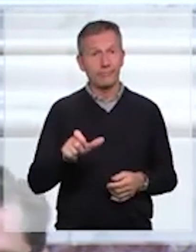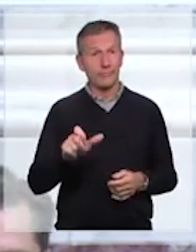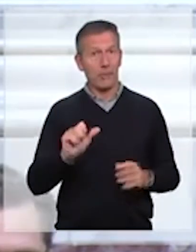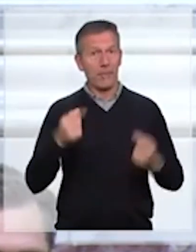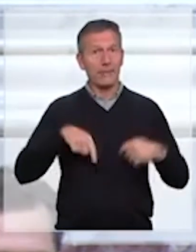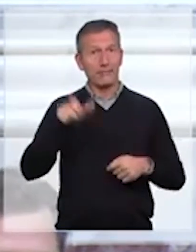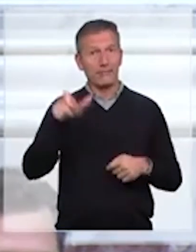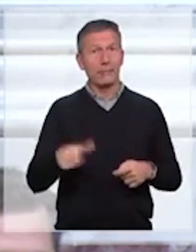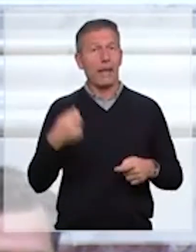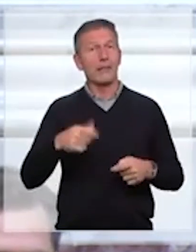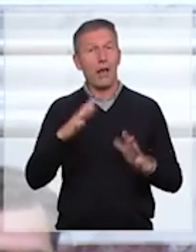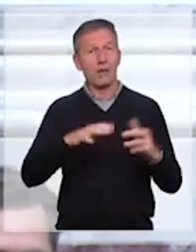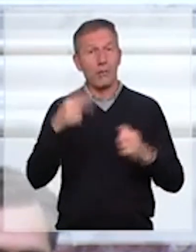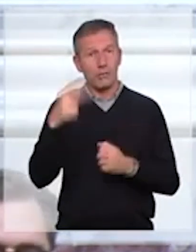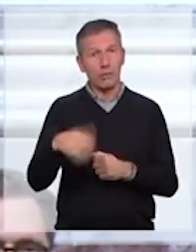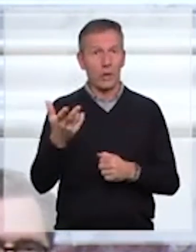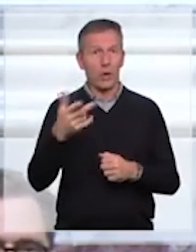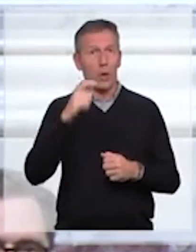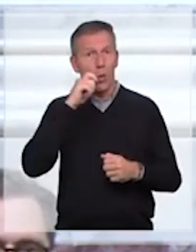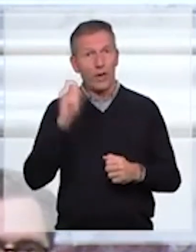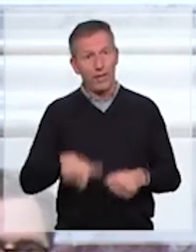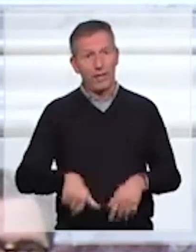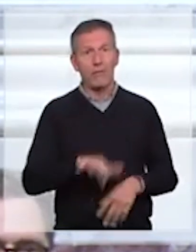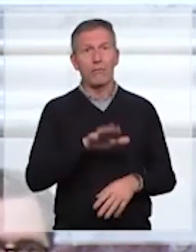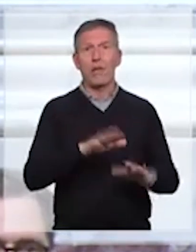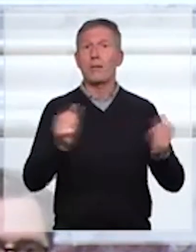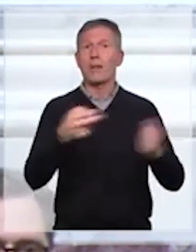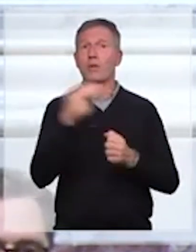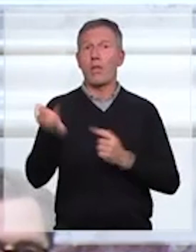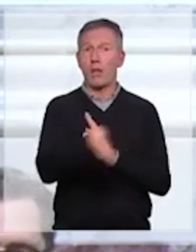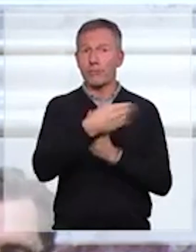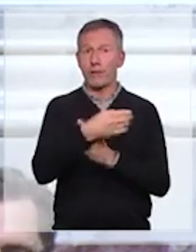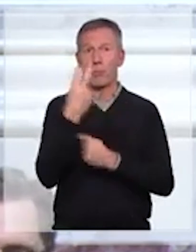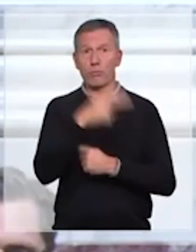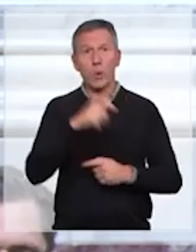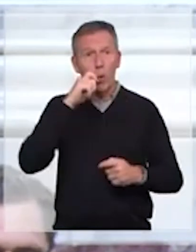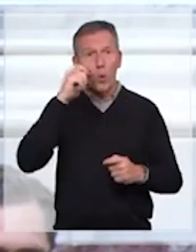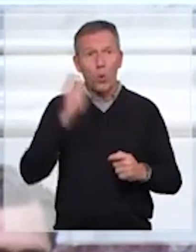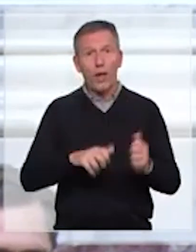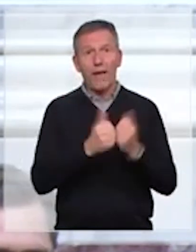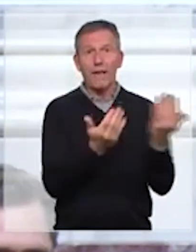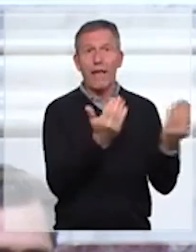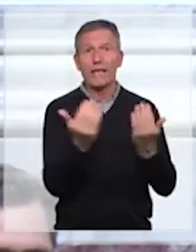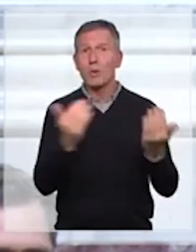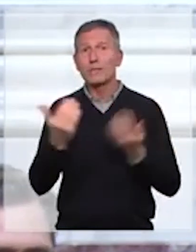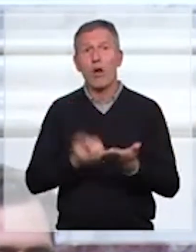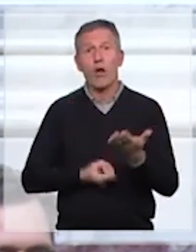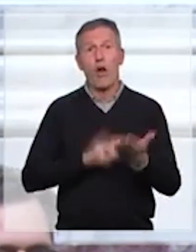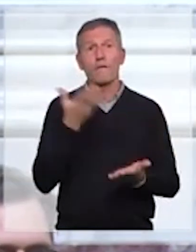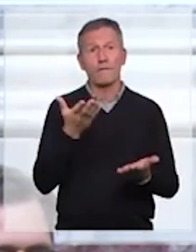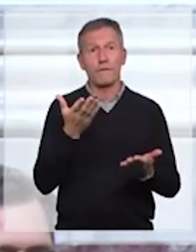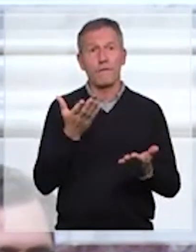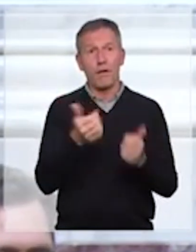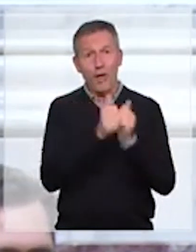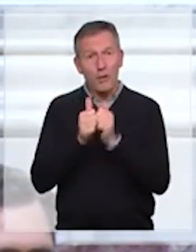l'Assemblée nationale arbore les couleurs ukrainiennes, avec l'exposition des œuvres de Christian Guémy, que nous venons d